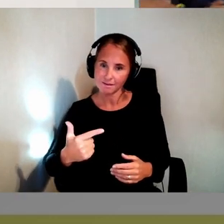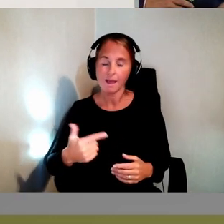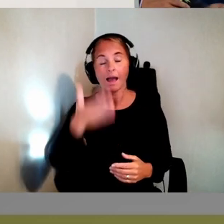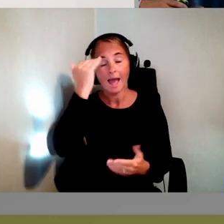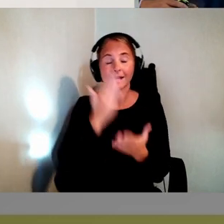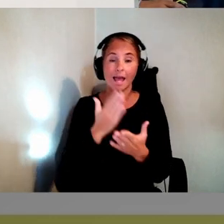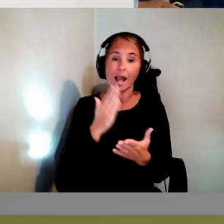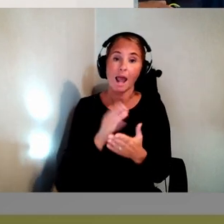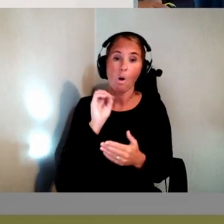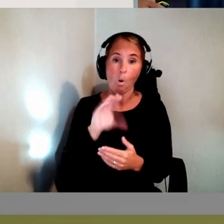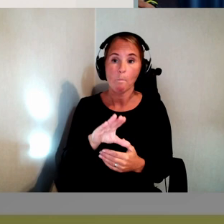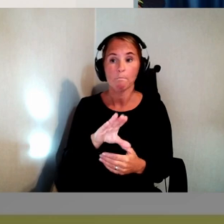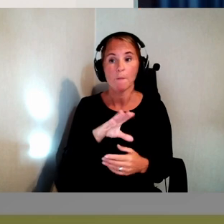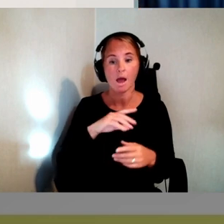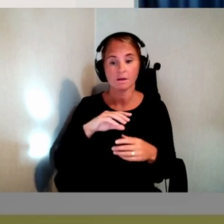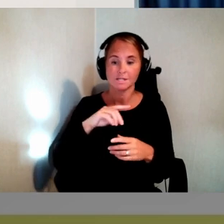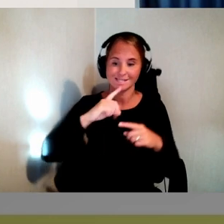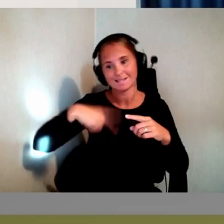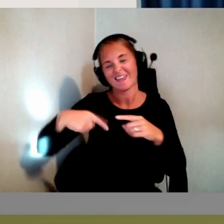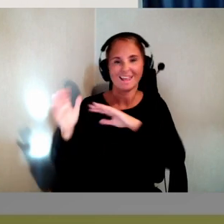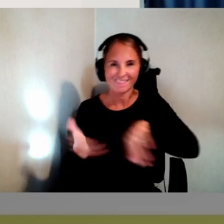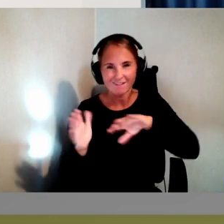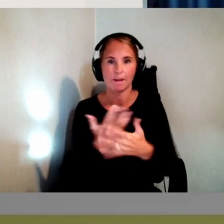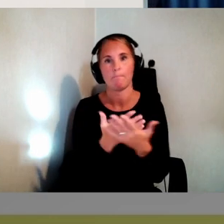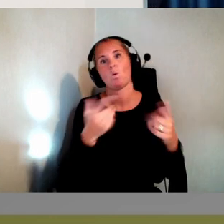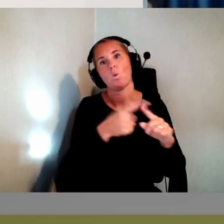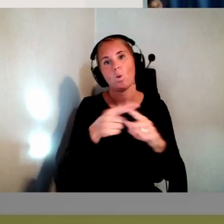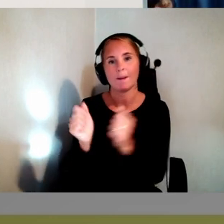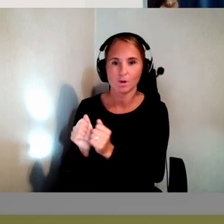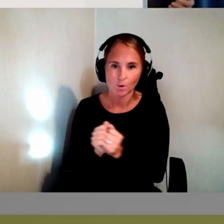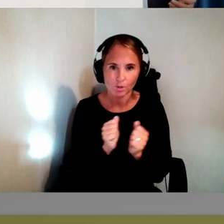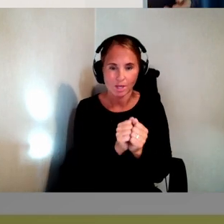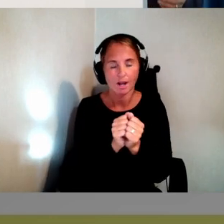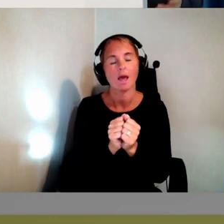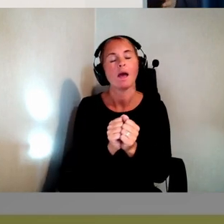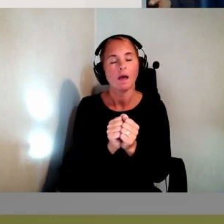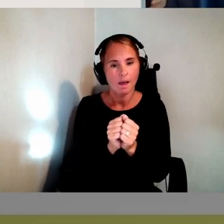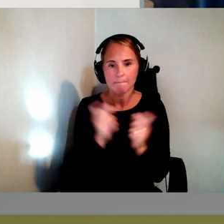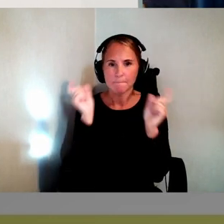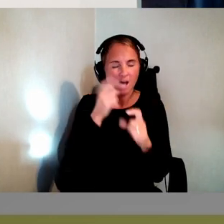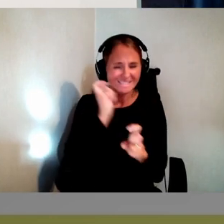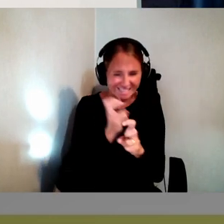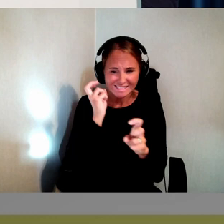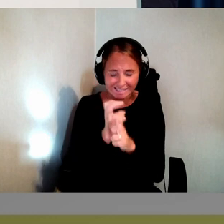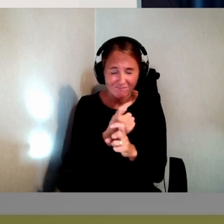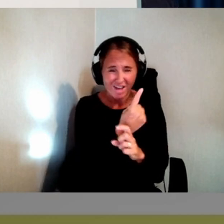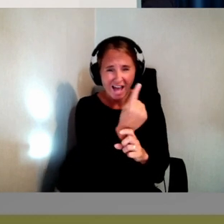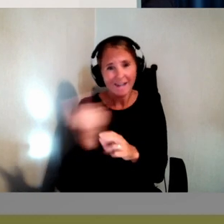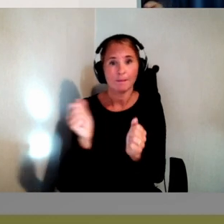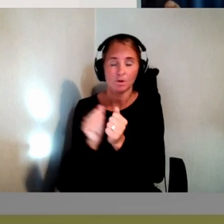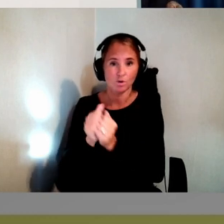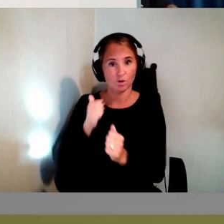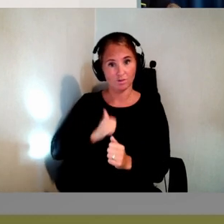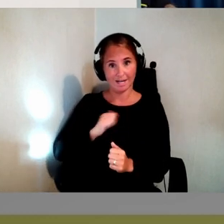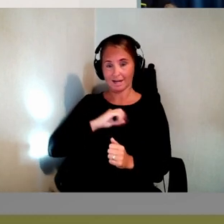ha serietillverkning av många produkter. Ja då måste man ju se till. Man kanske inte kan testa varje enskild produkts tillgänglighet. Men